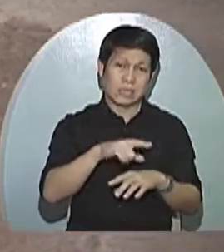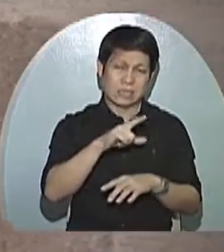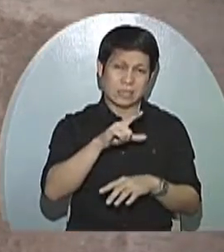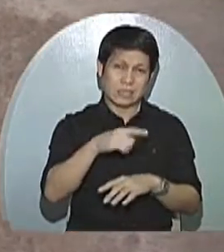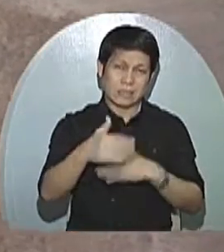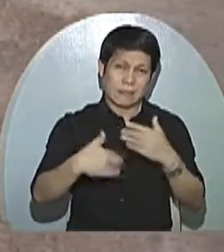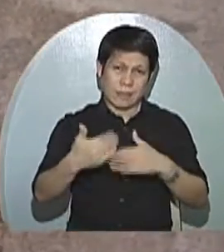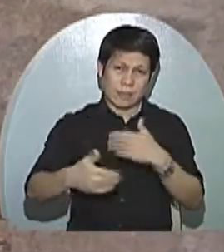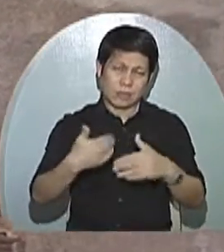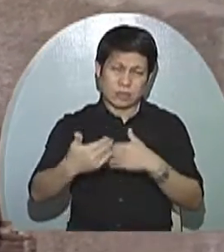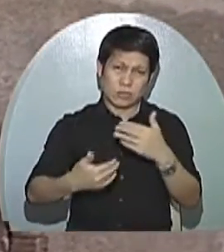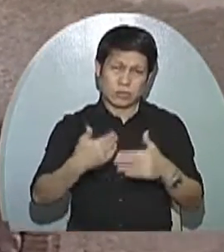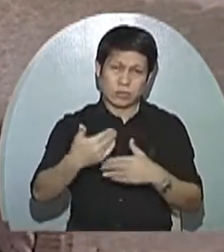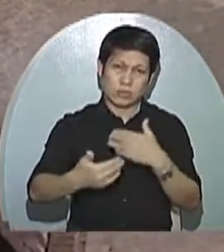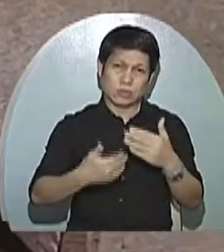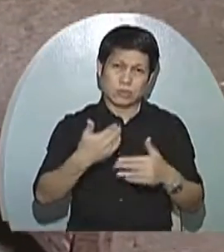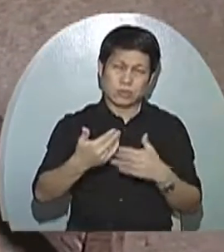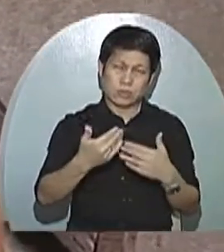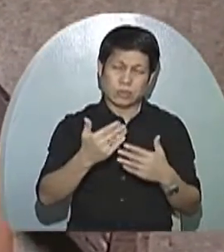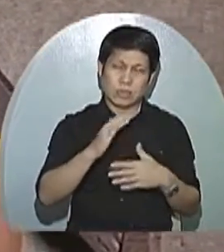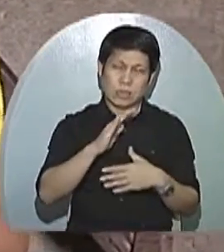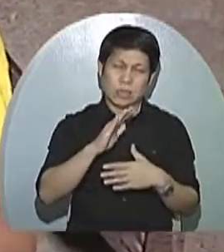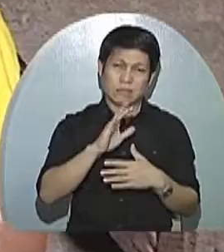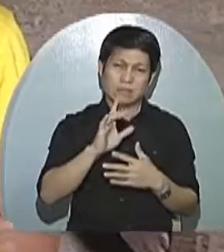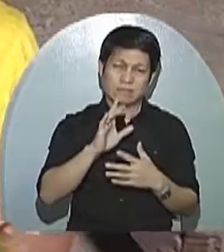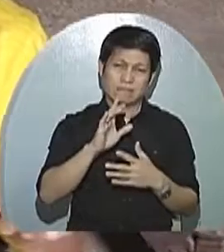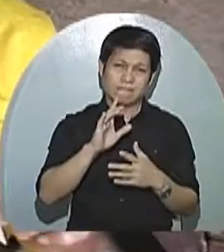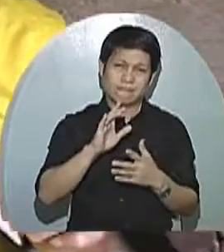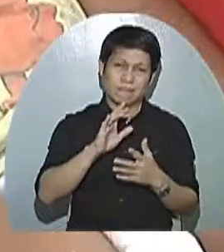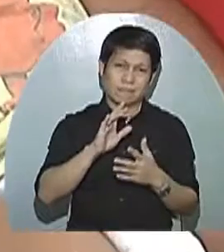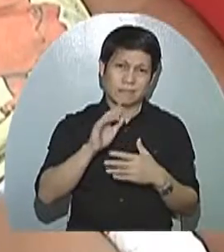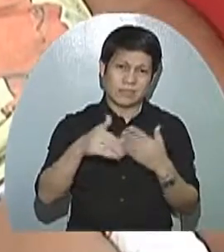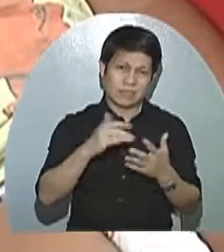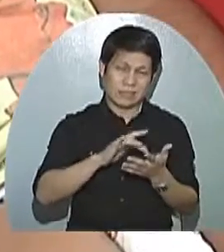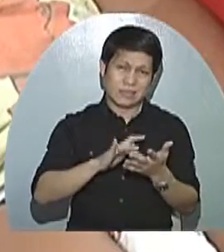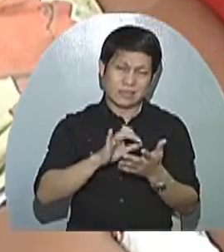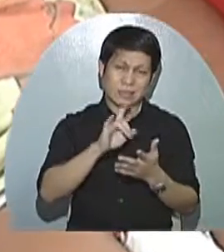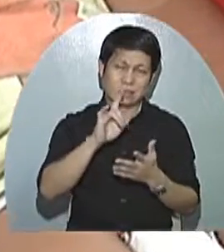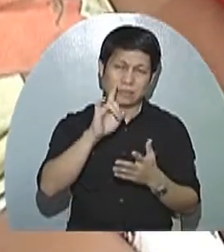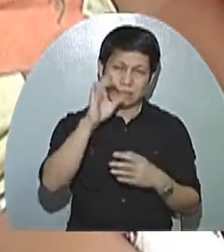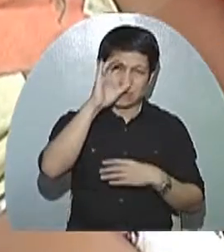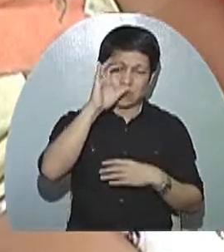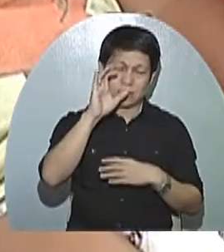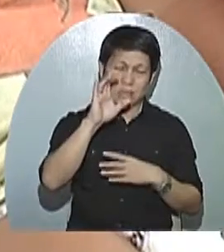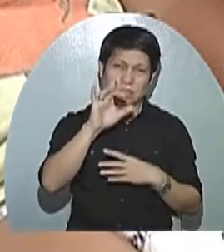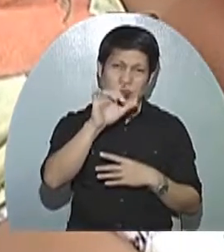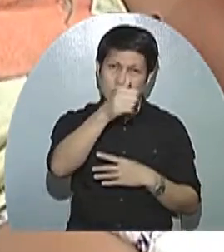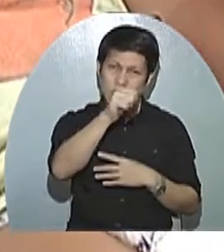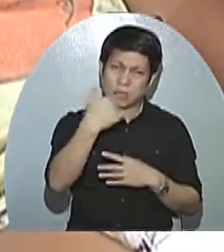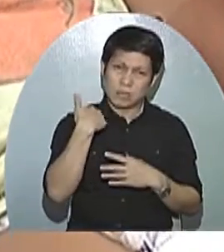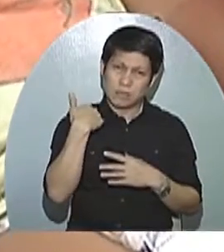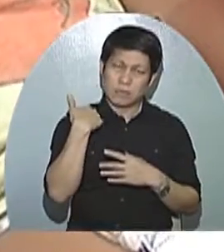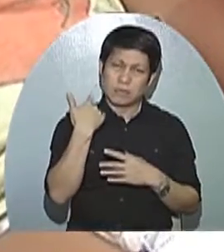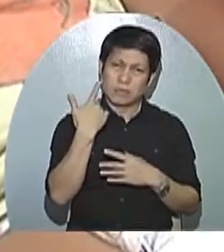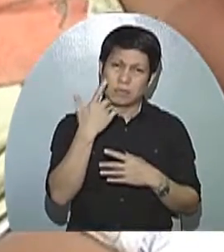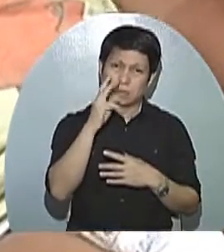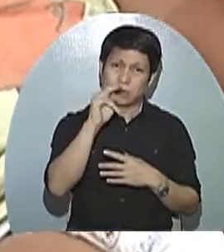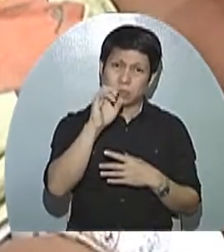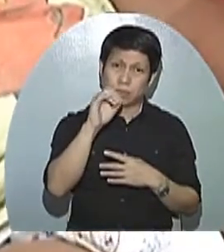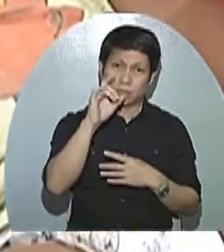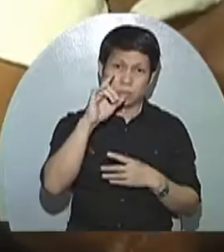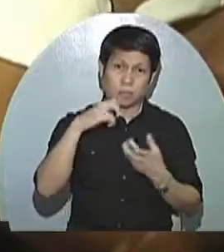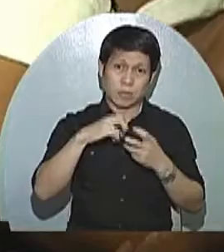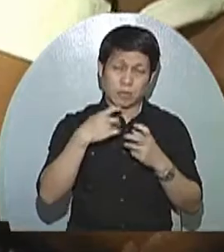matagal at mahirap ang gamutan sa ganitong klase ng karamdaman. May sampuring pasyente na dumulog sa ating programa na may